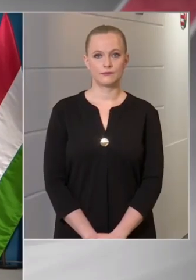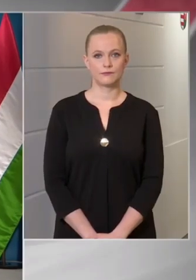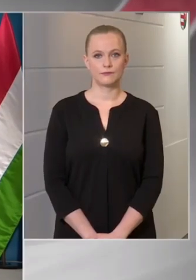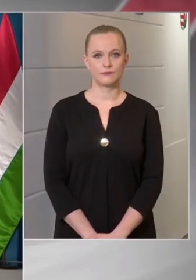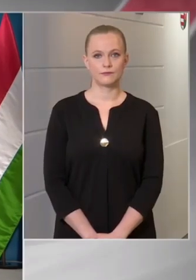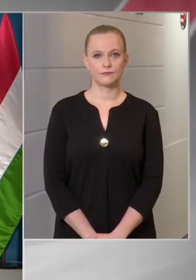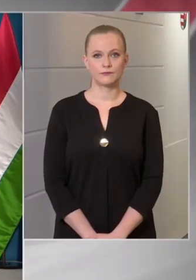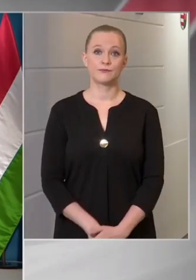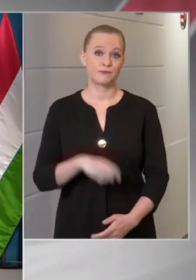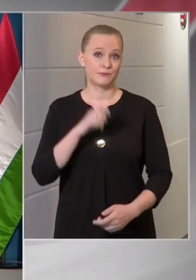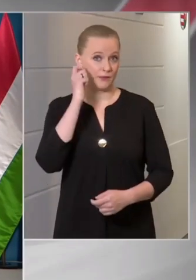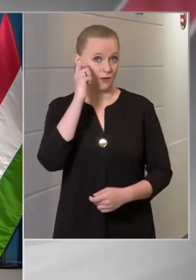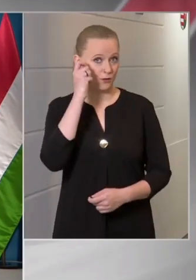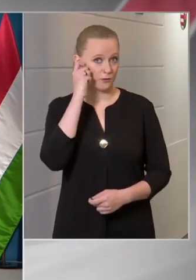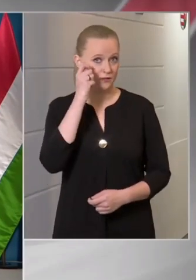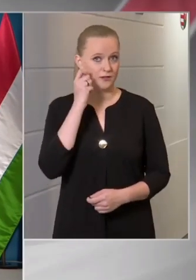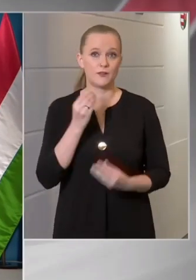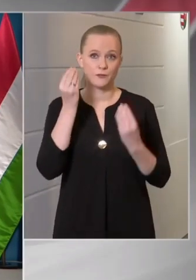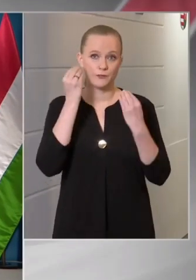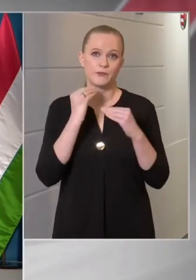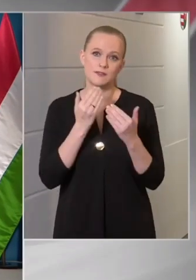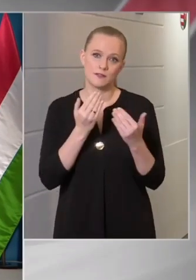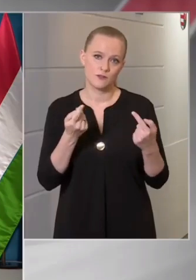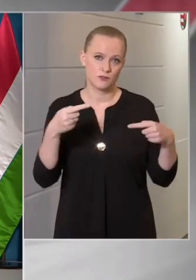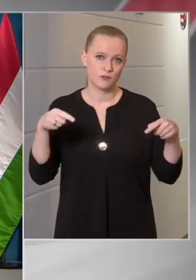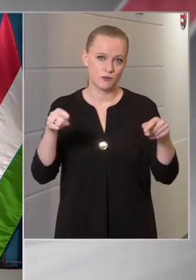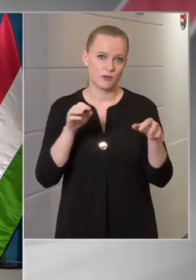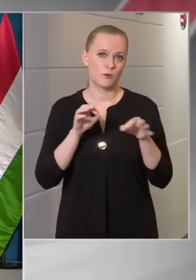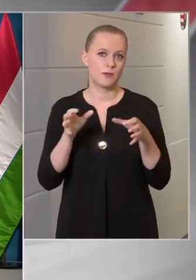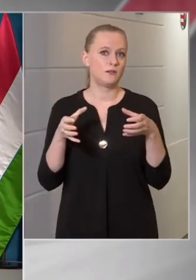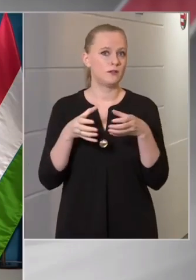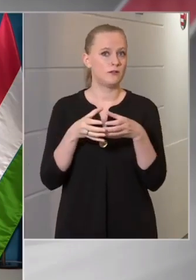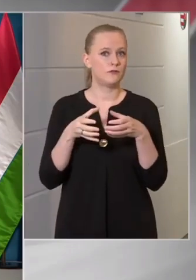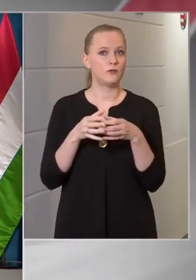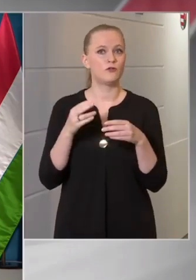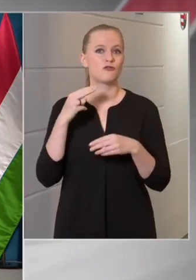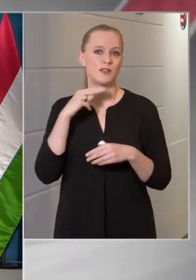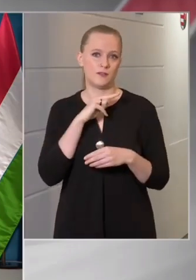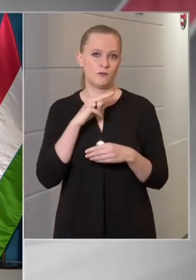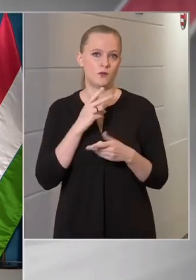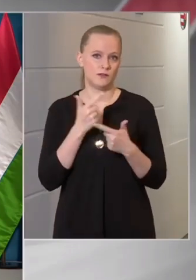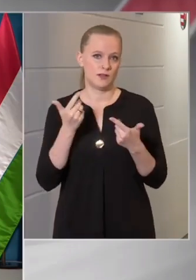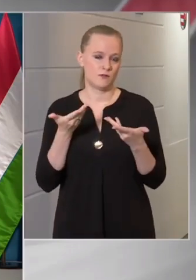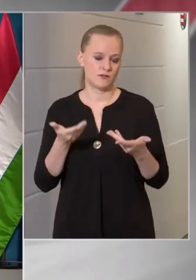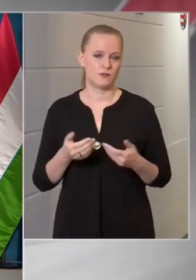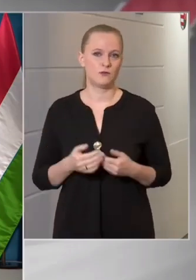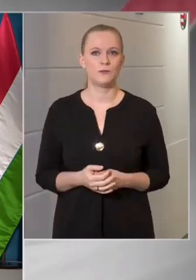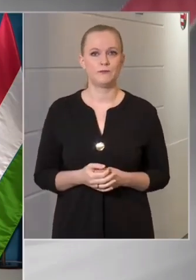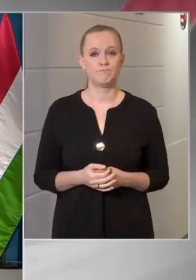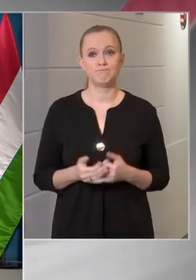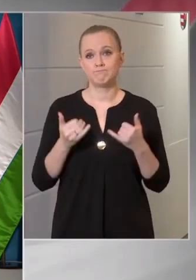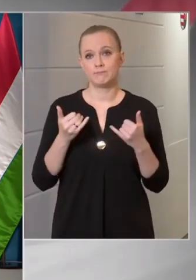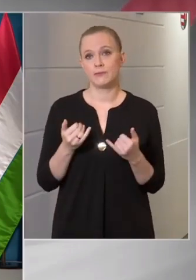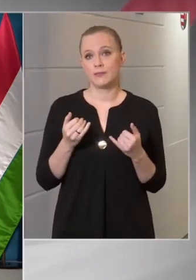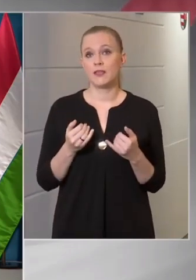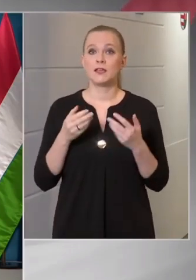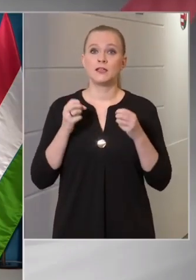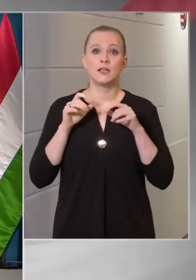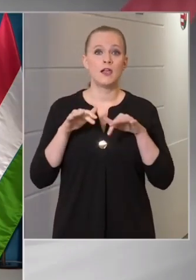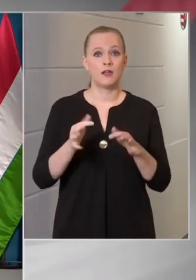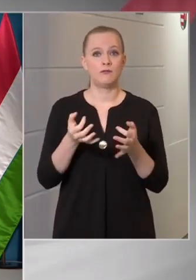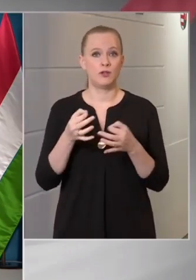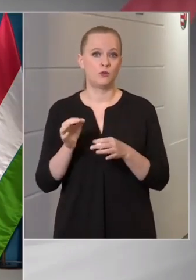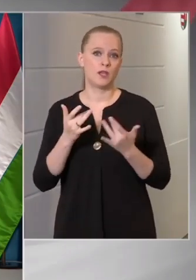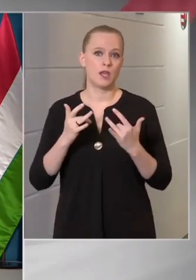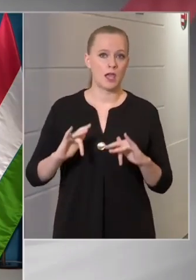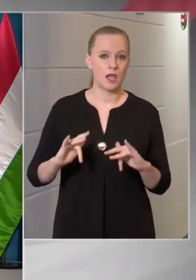Jó napot kívánok! Tisztelettel köszöntjük Önöket az Operatív Törzs hétfői tájékoztatóján. Az aktuális járványügyi helyzettel a